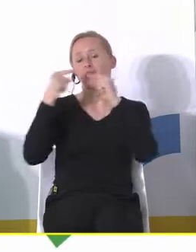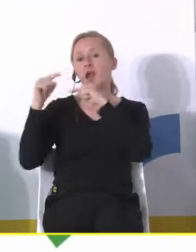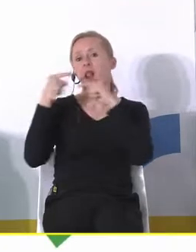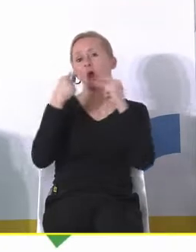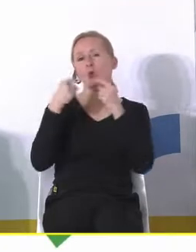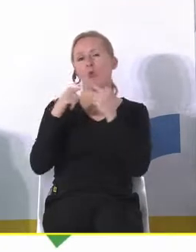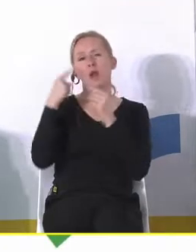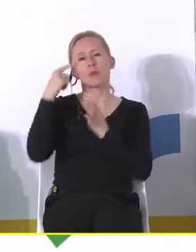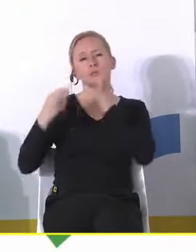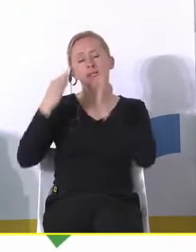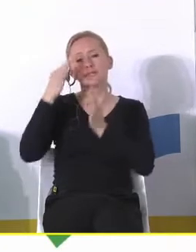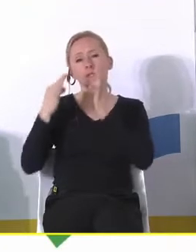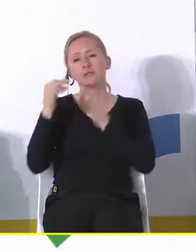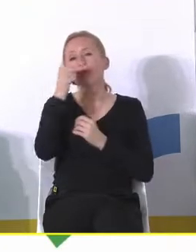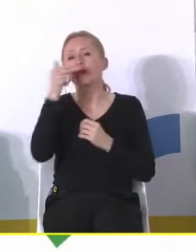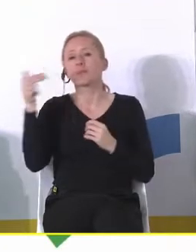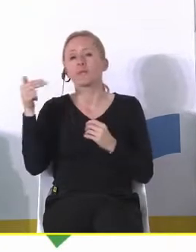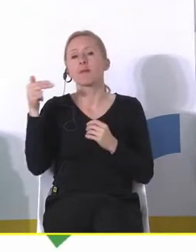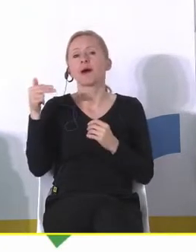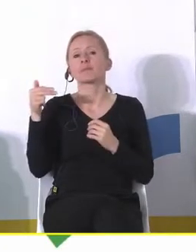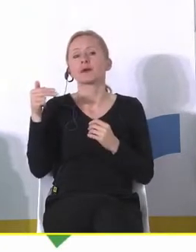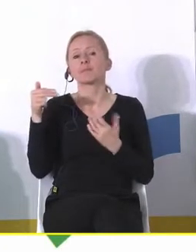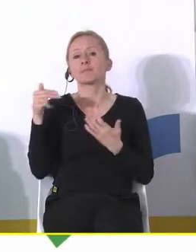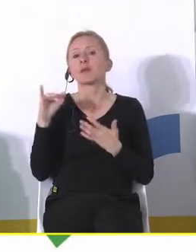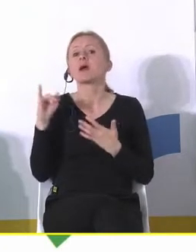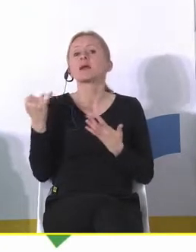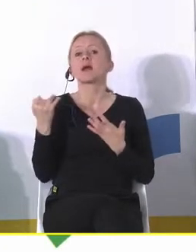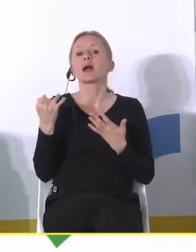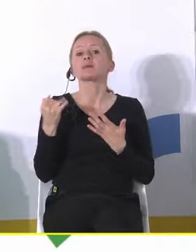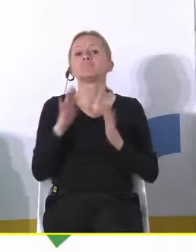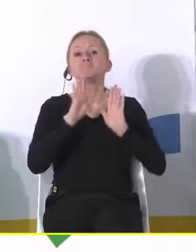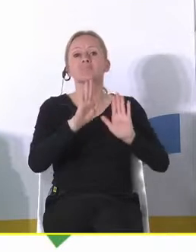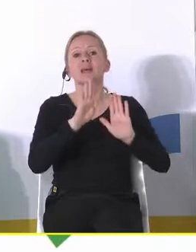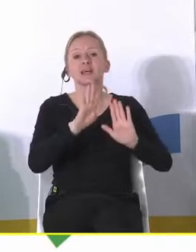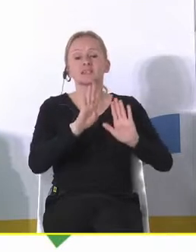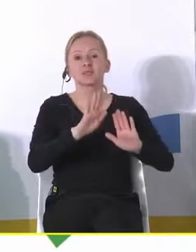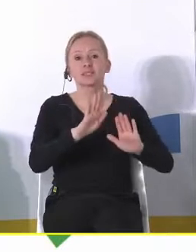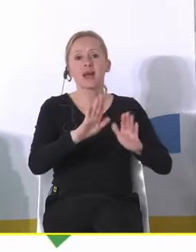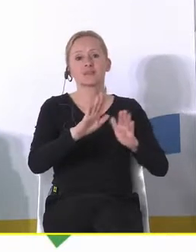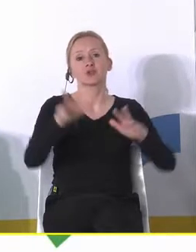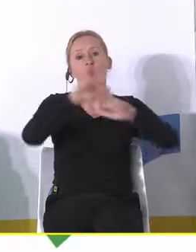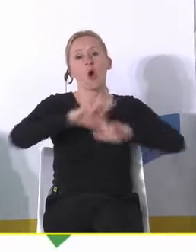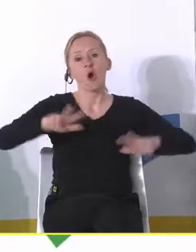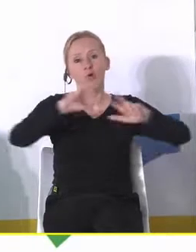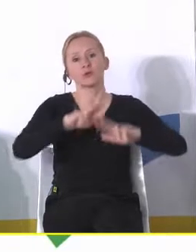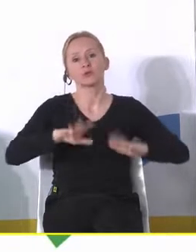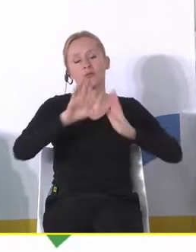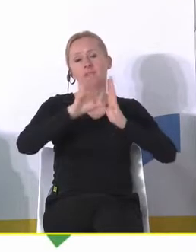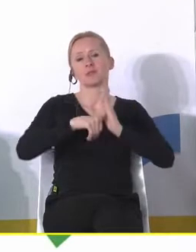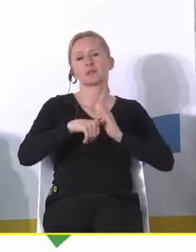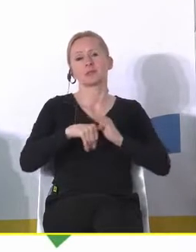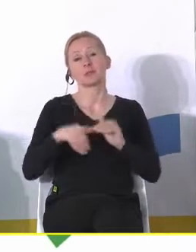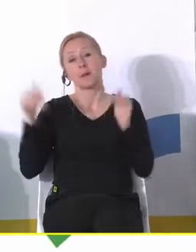czy do zastanowienia się nad tym, jak zatrzymać rodziny w mieście. Być